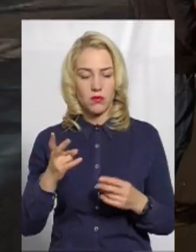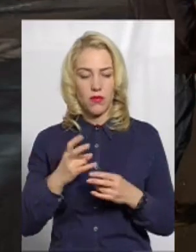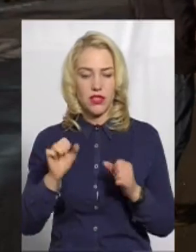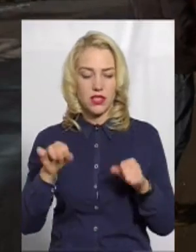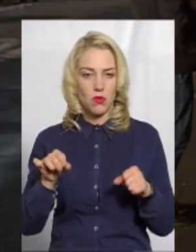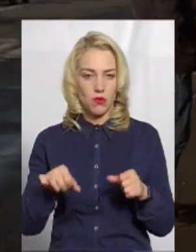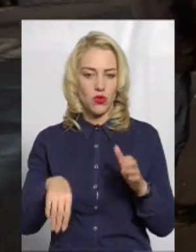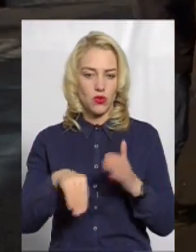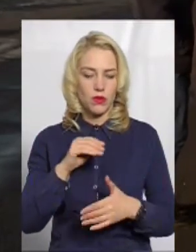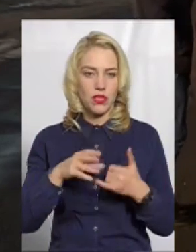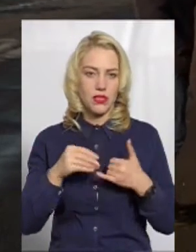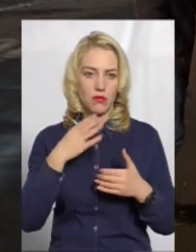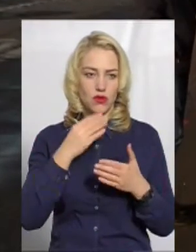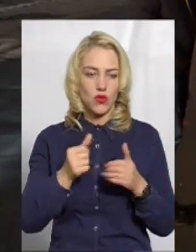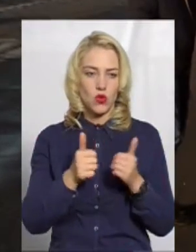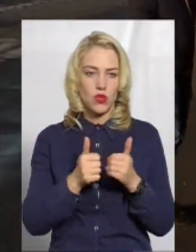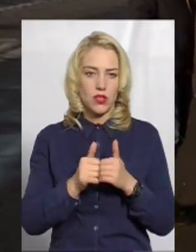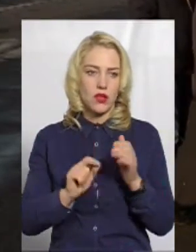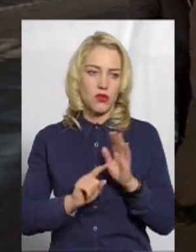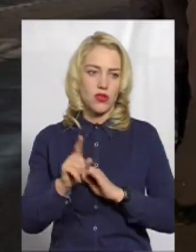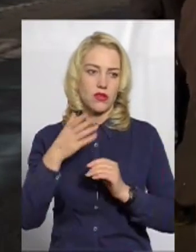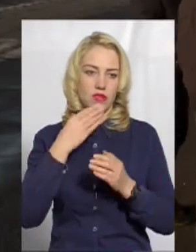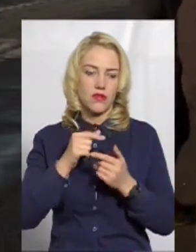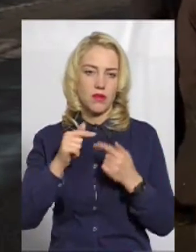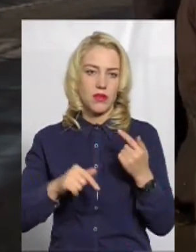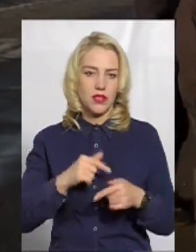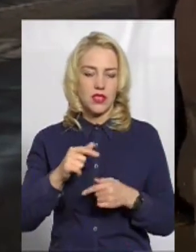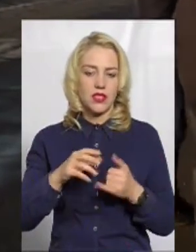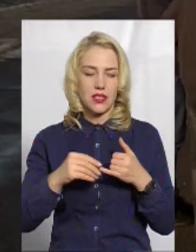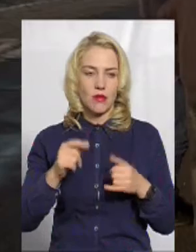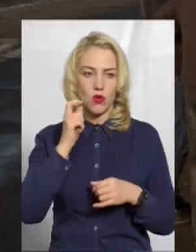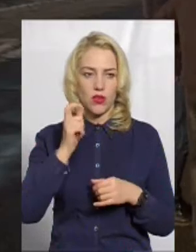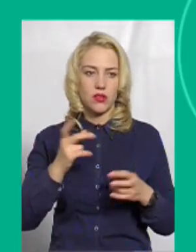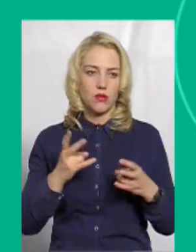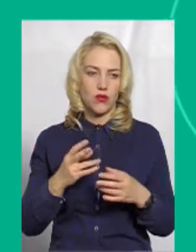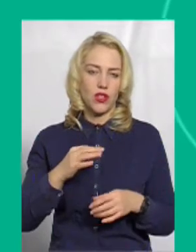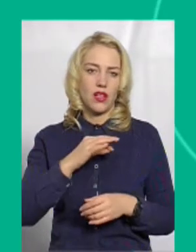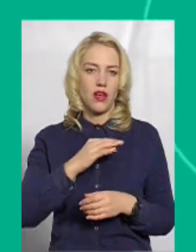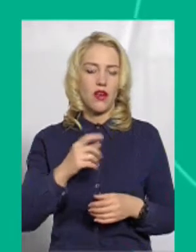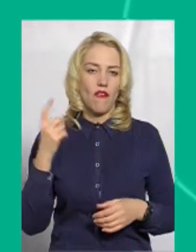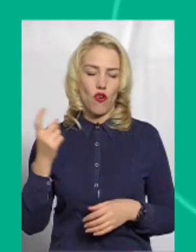купити землю у свого сусіда і започаткувати свій бізнес. Землею українською мають володіти українці.